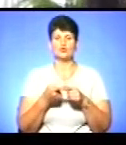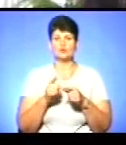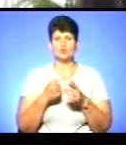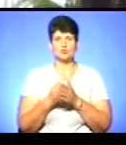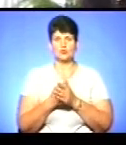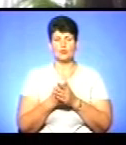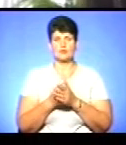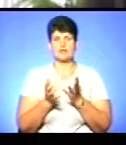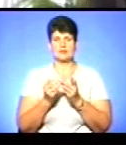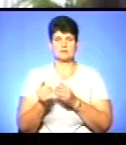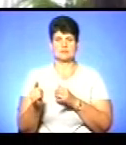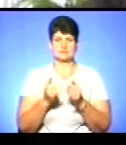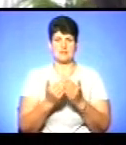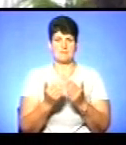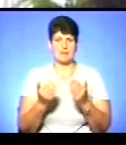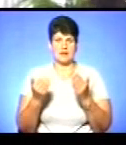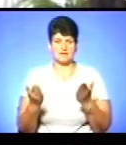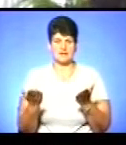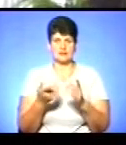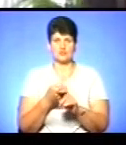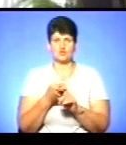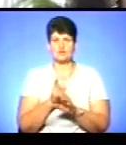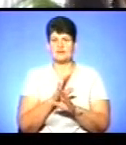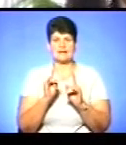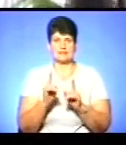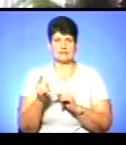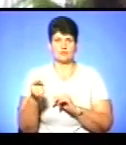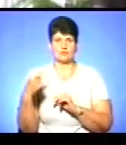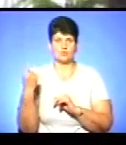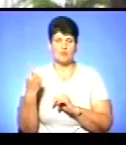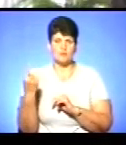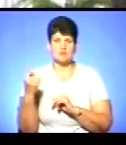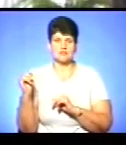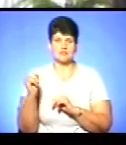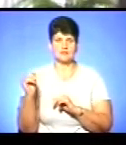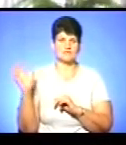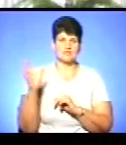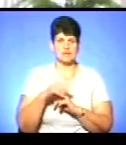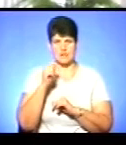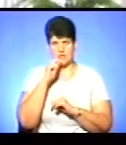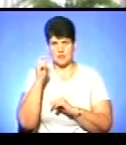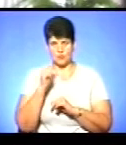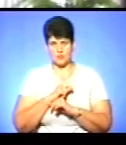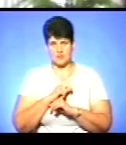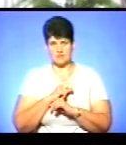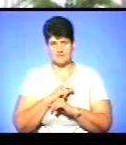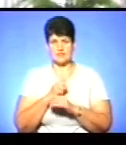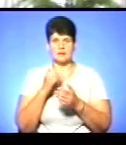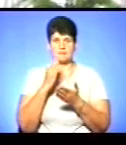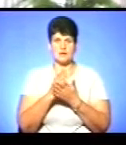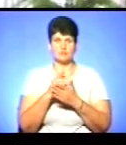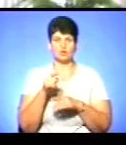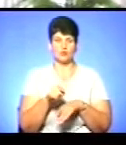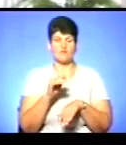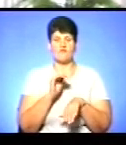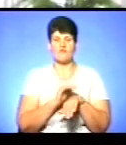забезпечення меблями, які стосуються не тільки Тернопільської області, а власне стосуються всієї України. І маємо той